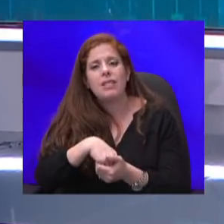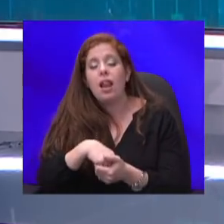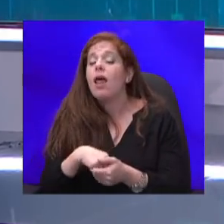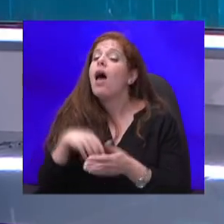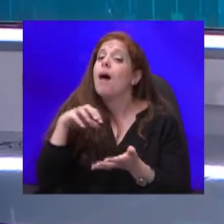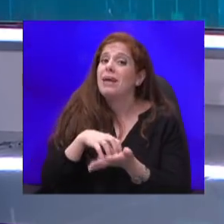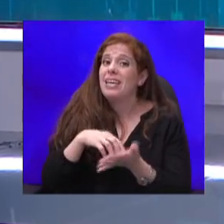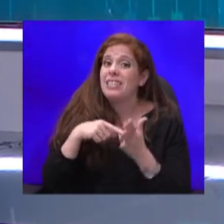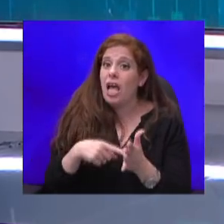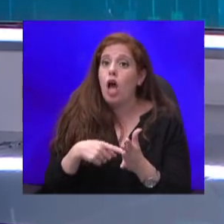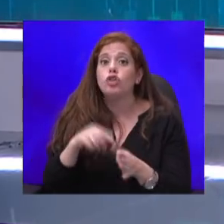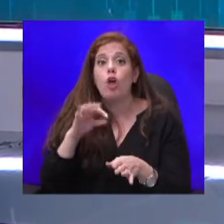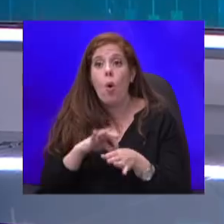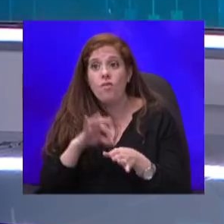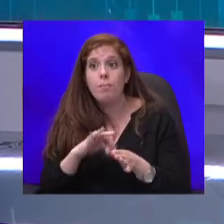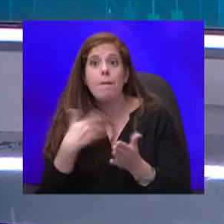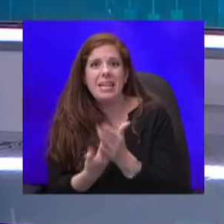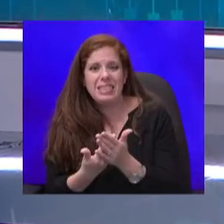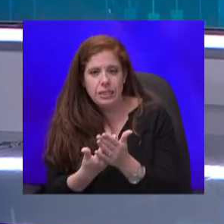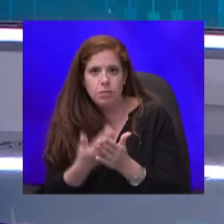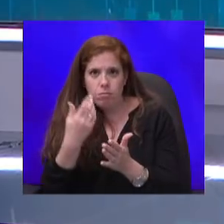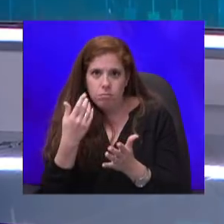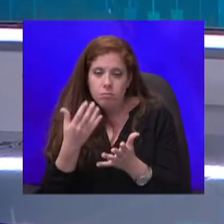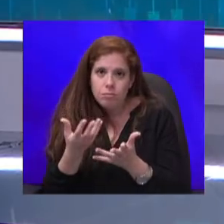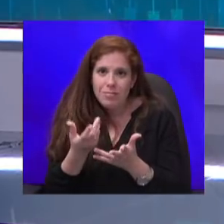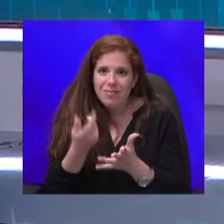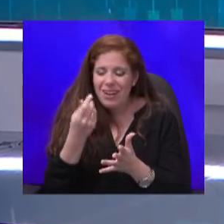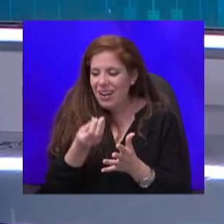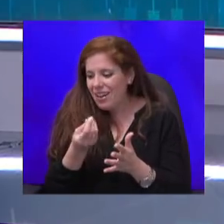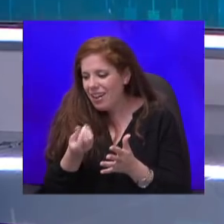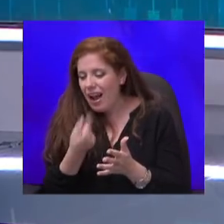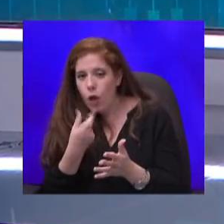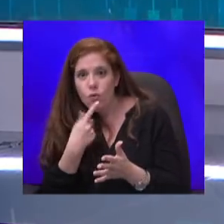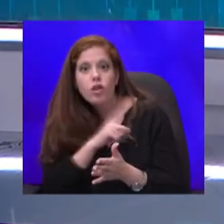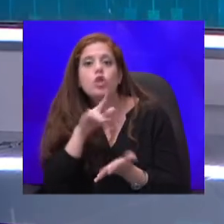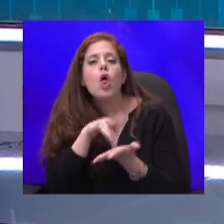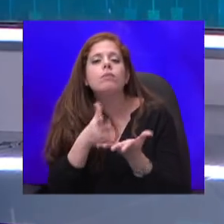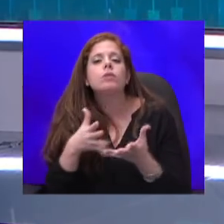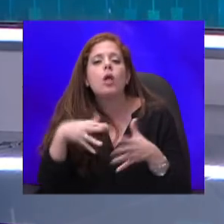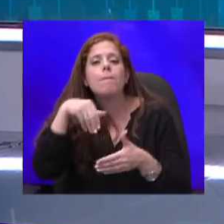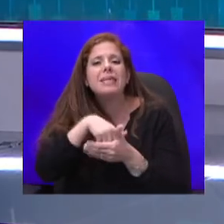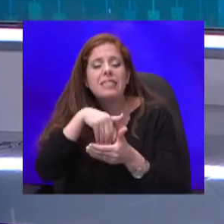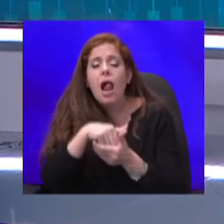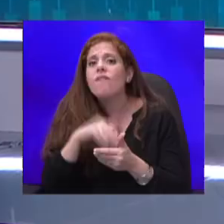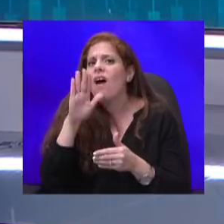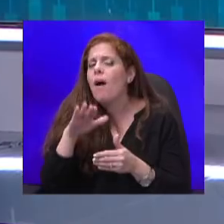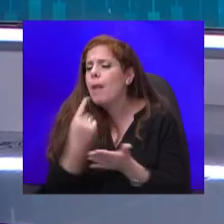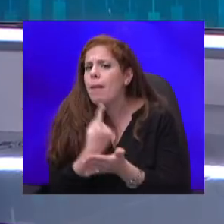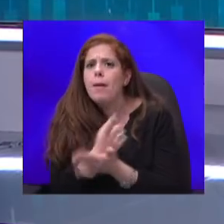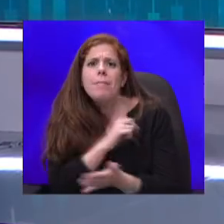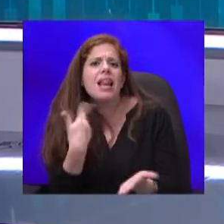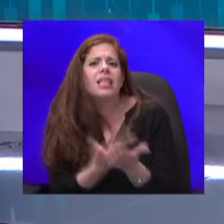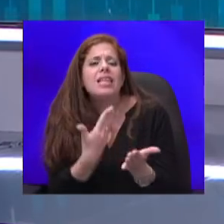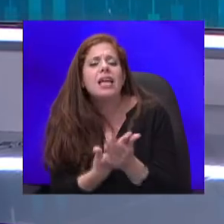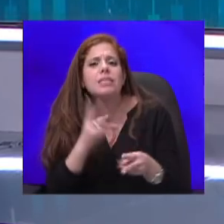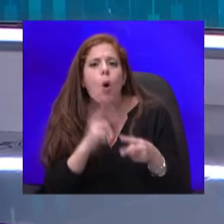לחולים לקחת תרופות שאינה נמצאות בסל, וברוב המקרים אפילו מבלי להתייעץ עם החולים ובני המשפחות שלהם, ומבלי לבדוק עד כמה